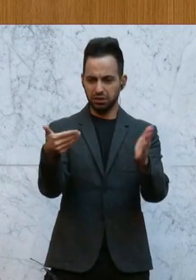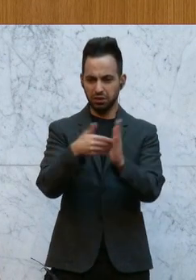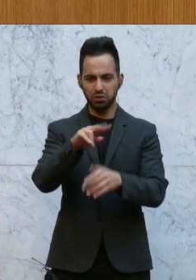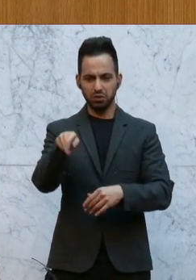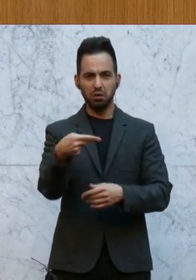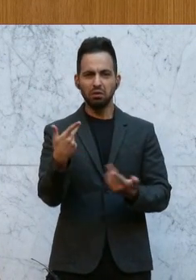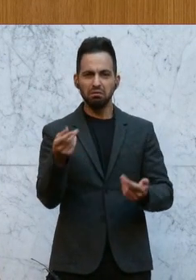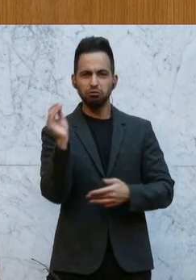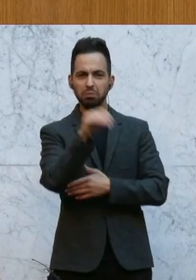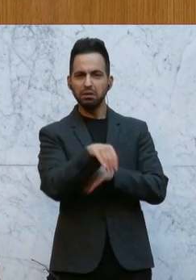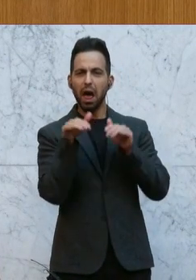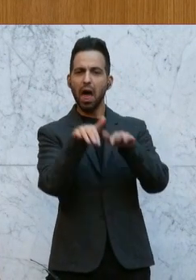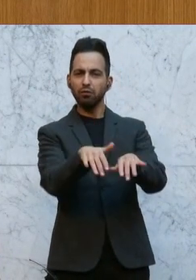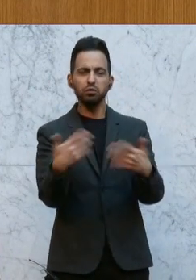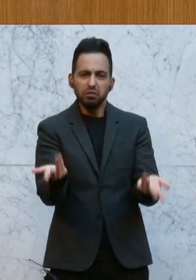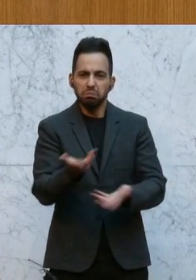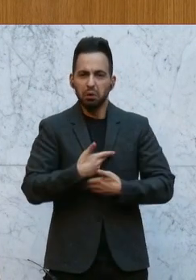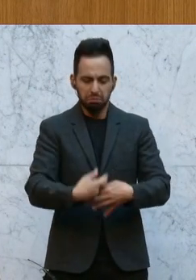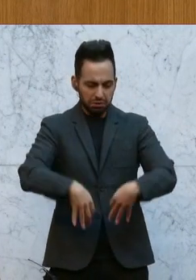Euro für ein Einfluss sozusagen gewährt worden sein?